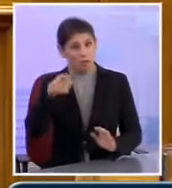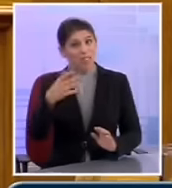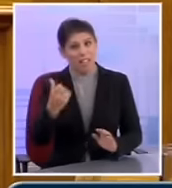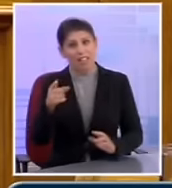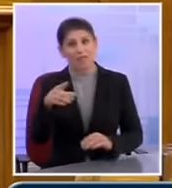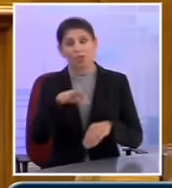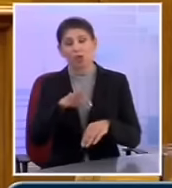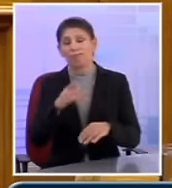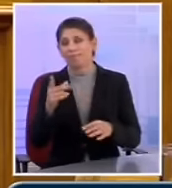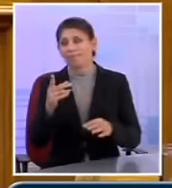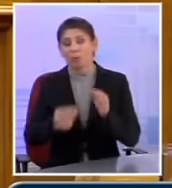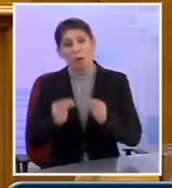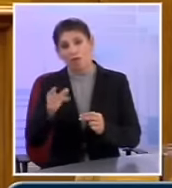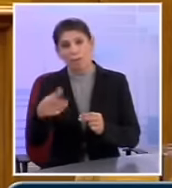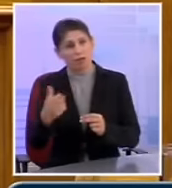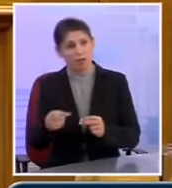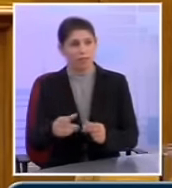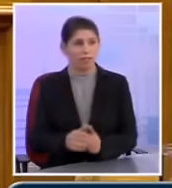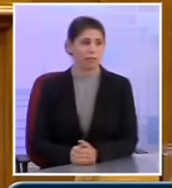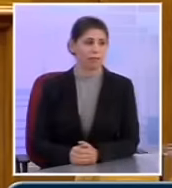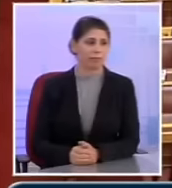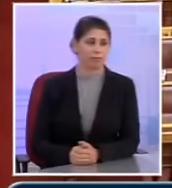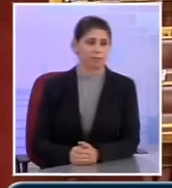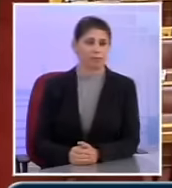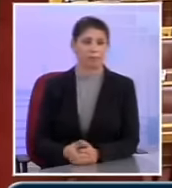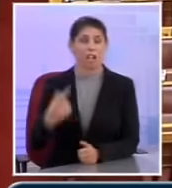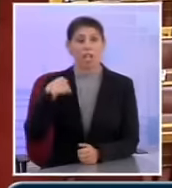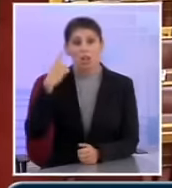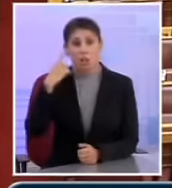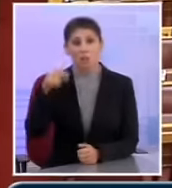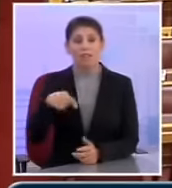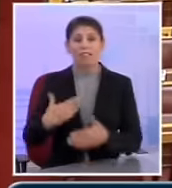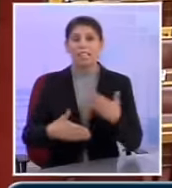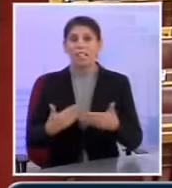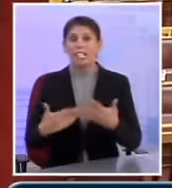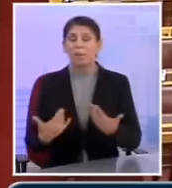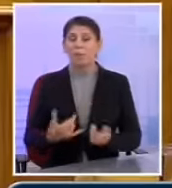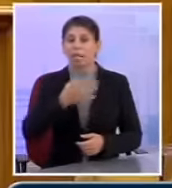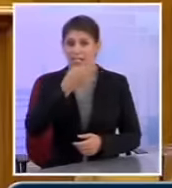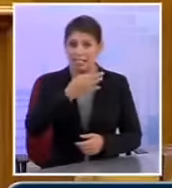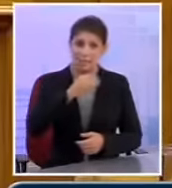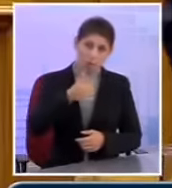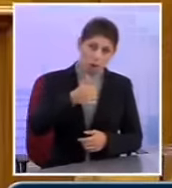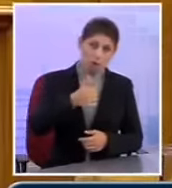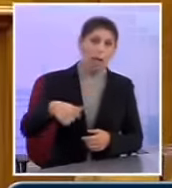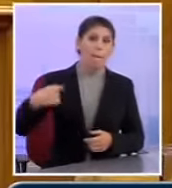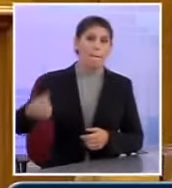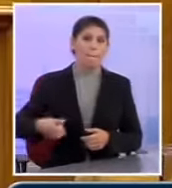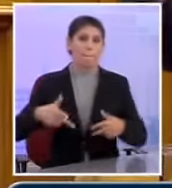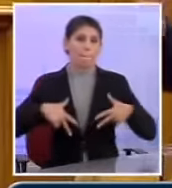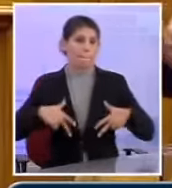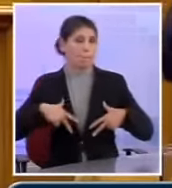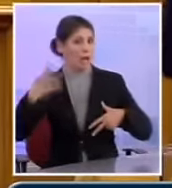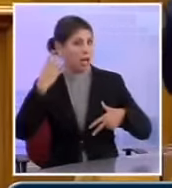έχετε αυτό το σφάλμα. Λοιπόν, νομίζω ότι αυτή η διαδικασία που υπάρχουν οι συγγητές πρώτα και μετά οι υπουργοί